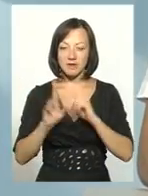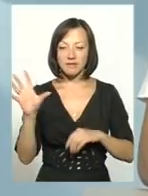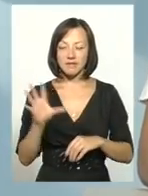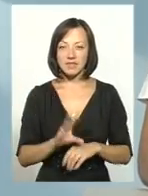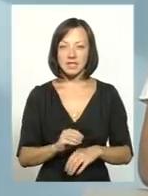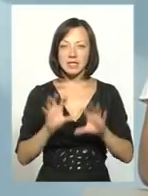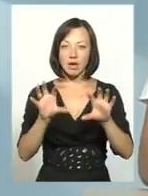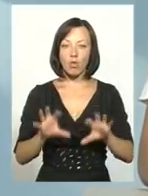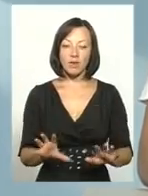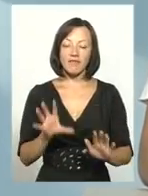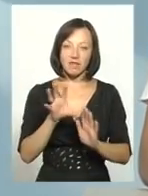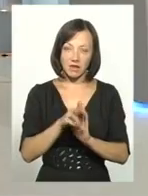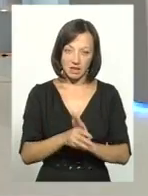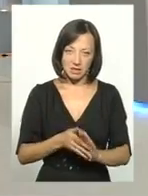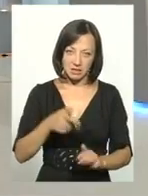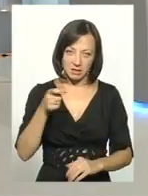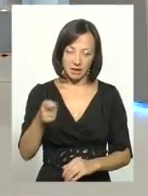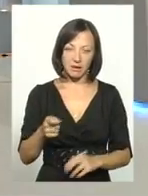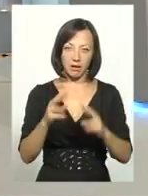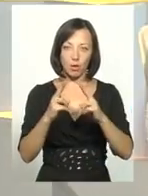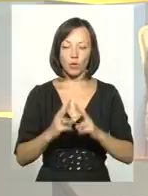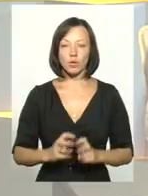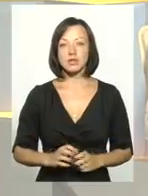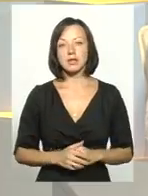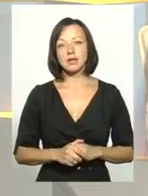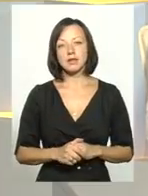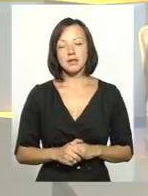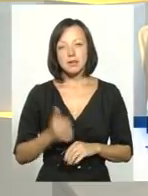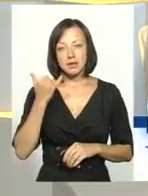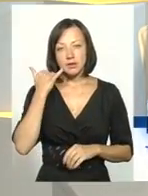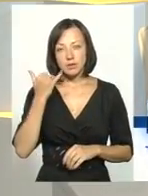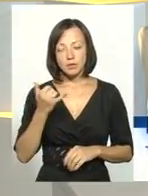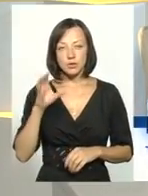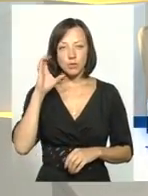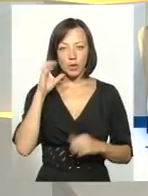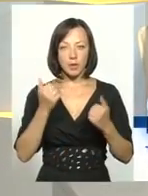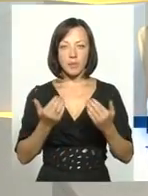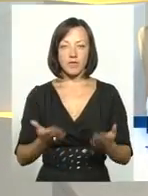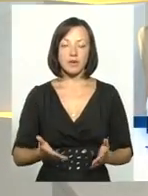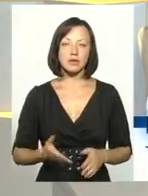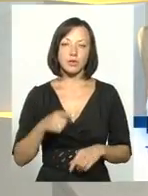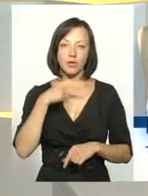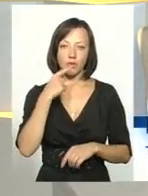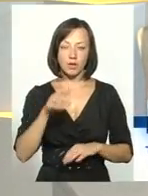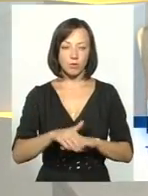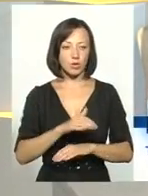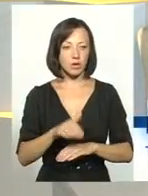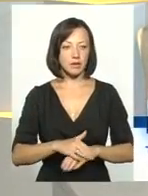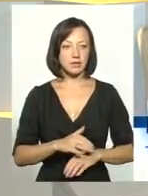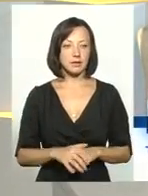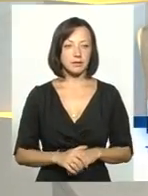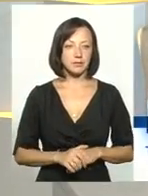закони внесе в Верховну Раду. Дякую за відповідь, 61-90-60, слухаємо наступного глядача. Говоріть, будь ласка.